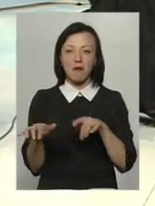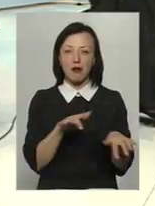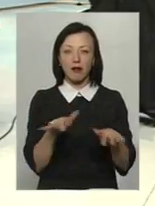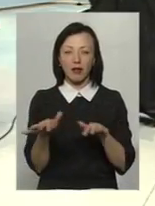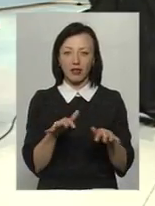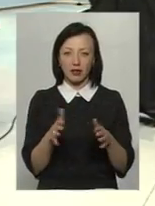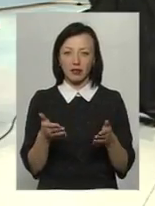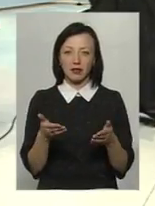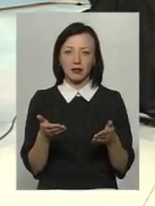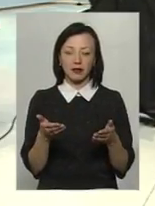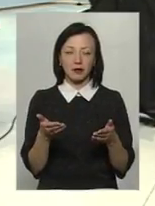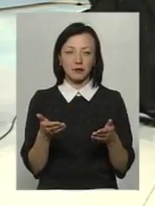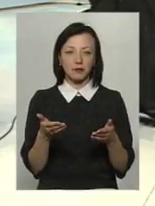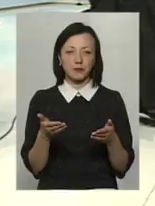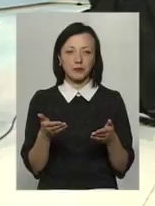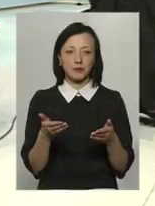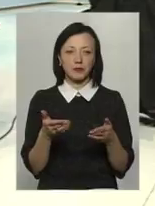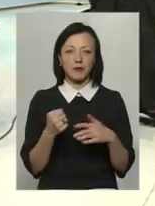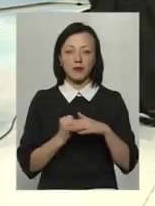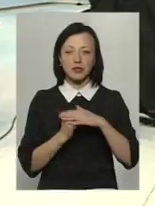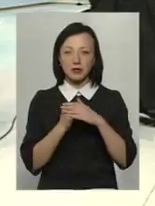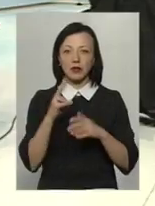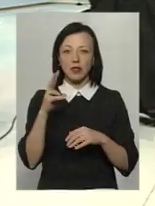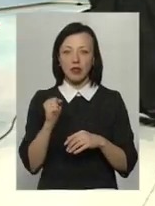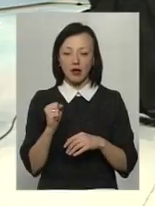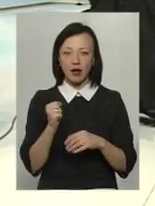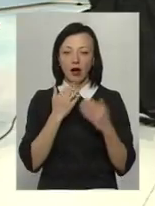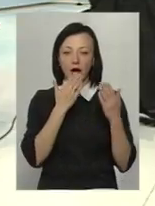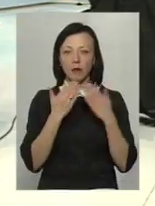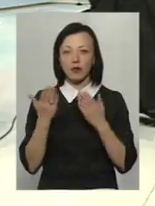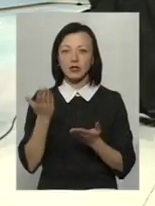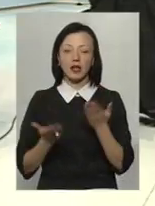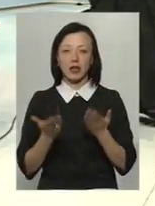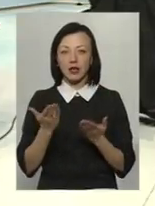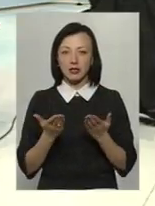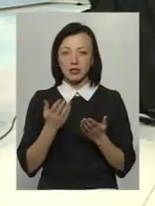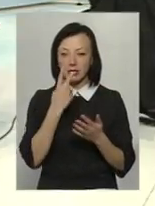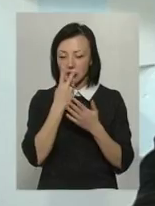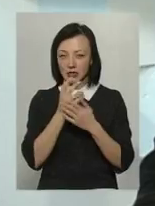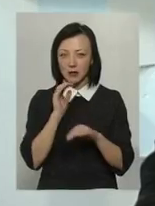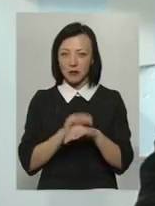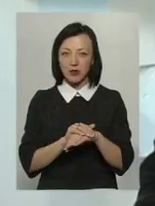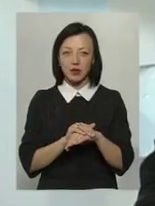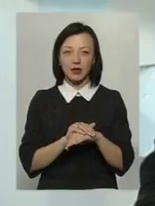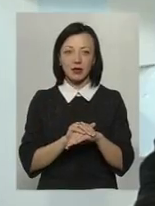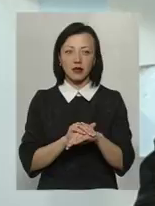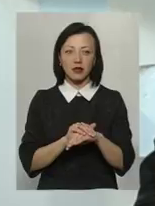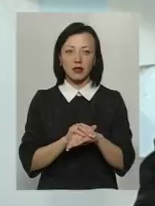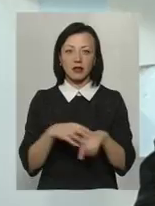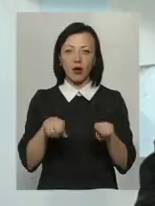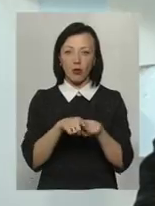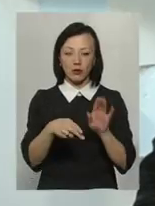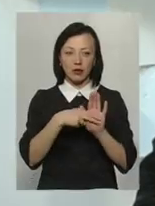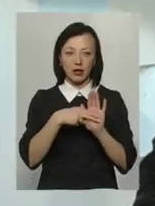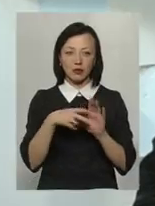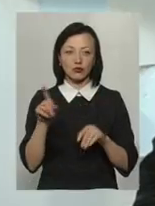базується на опросах. Якщо, якщо, залишили маркетологи, такий тренд,